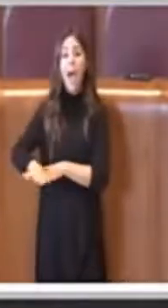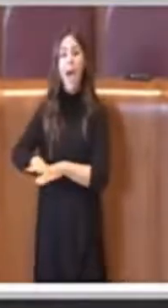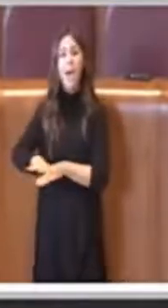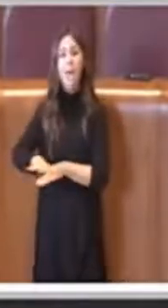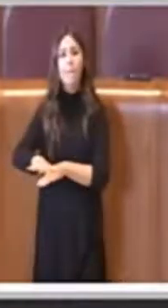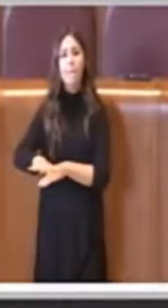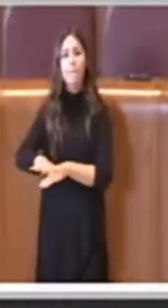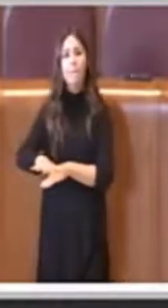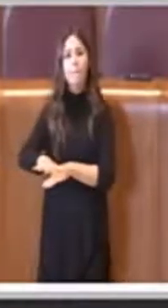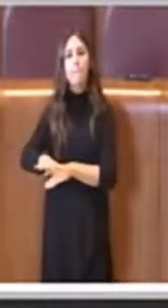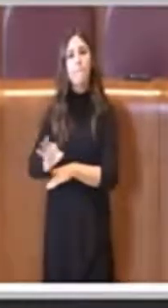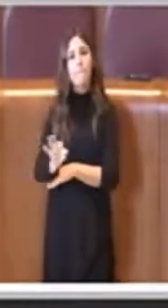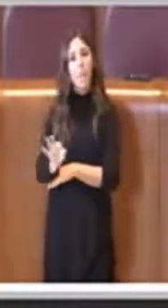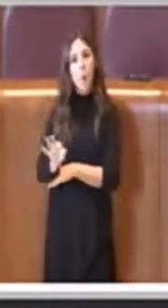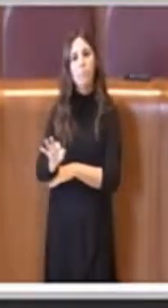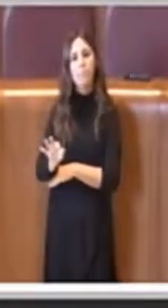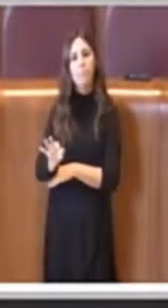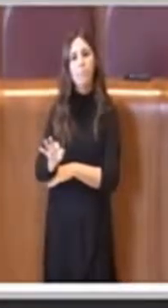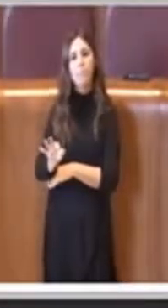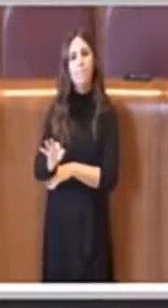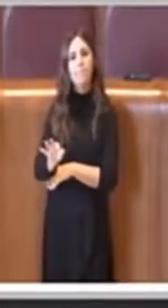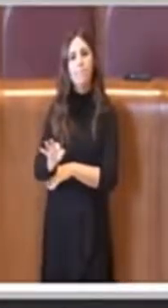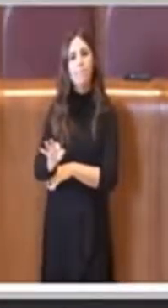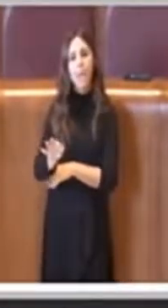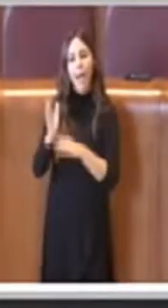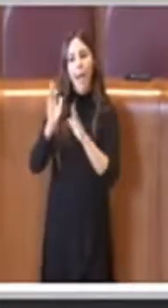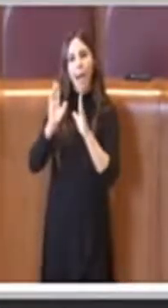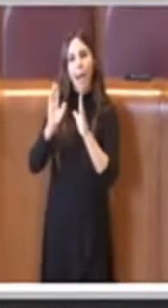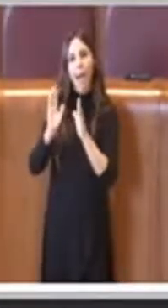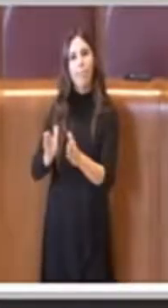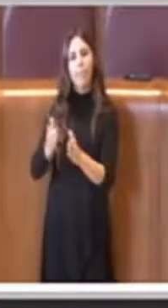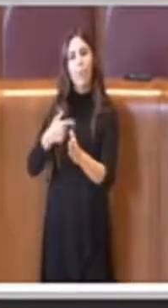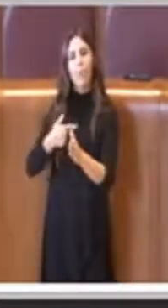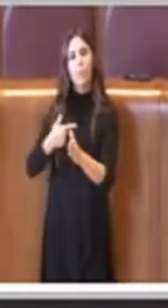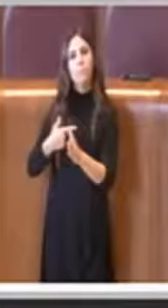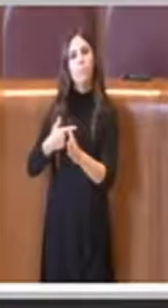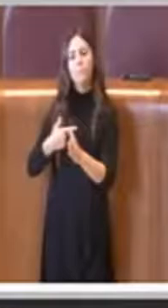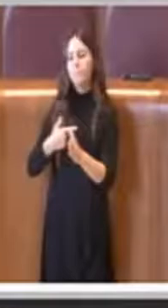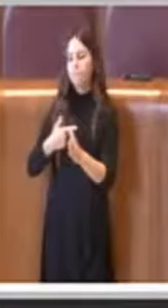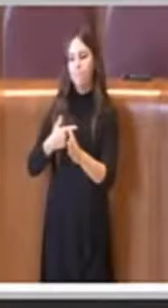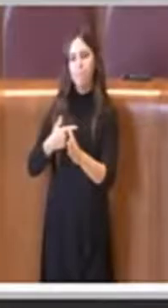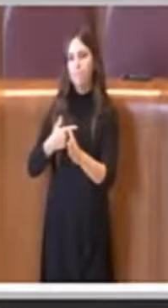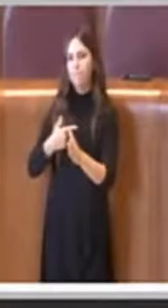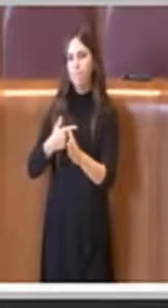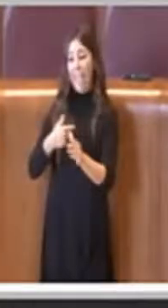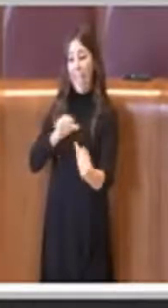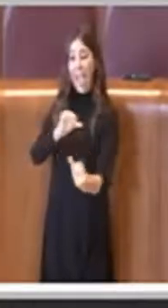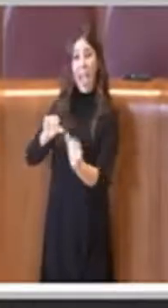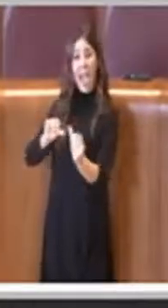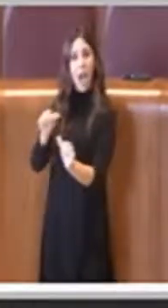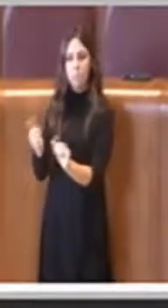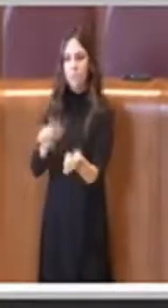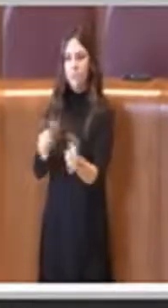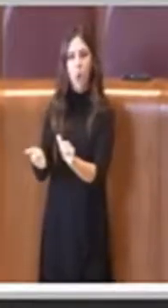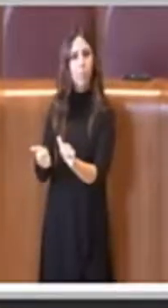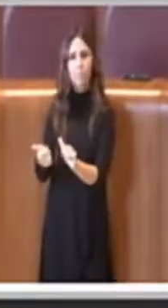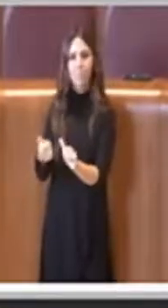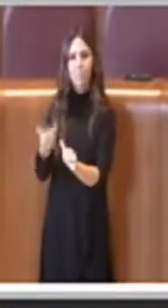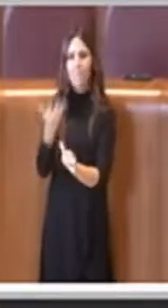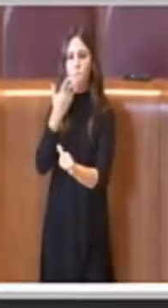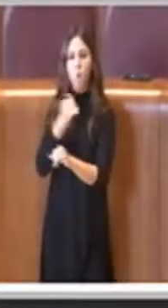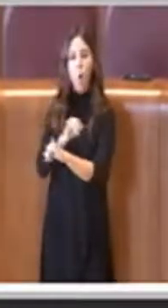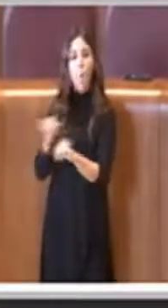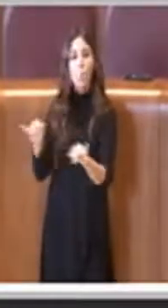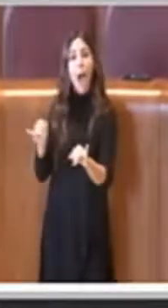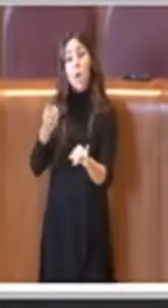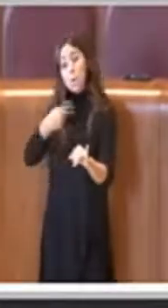categoria che comunque non ha mai voluto trovare delle alternative. Noi l'abbiamo anche inserito nel regolamento,